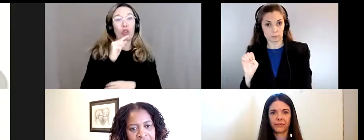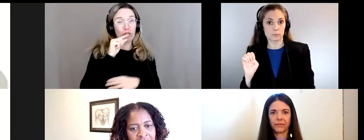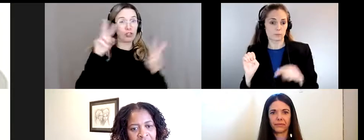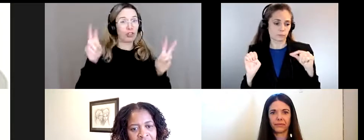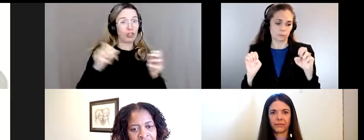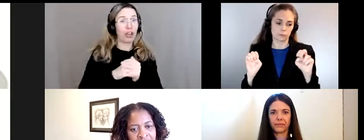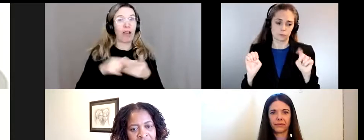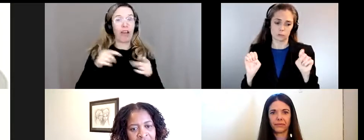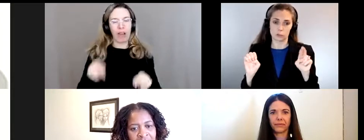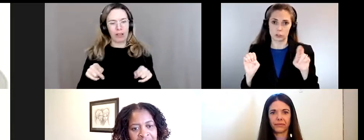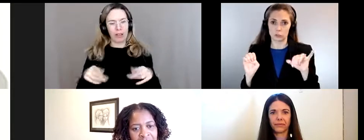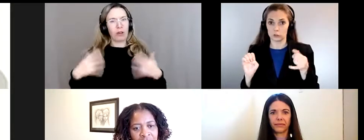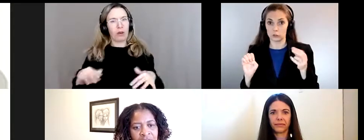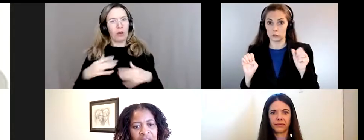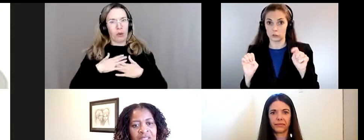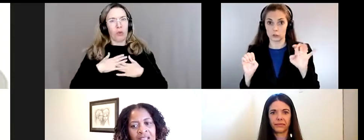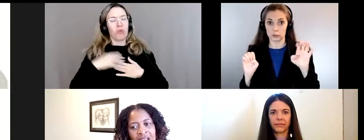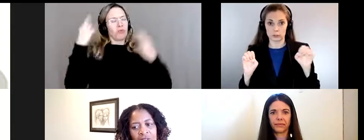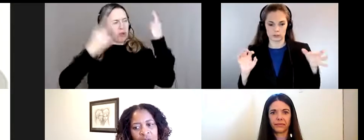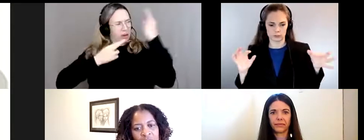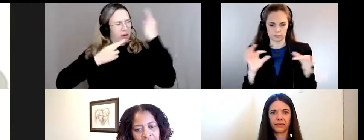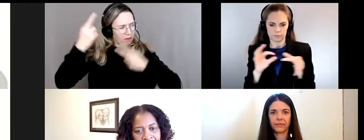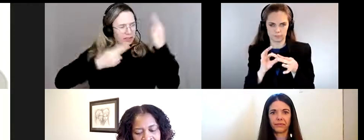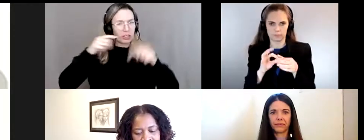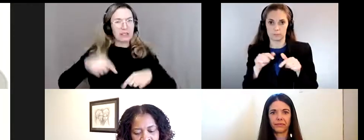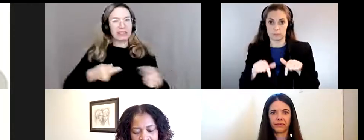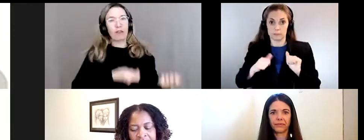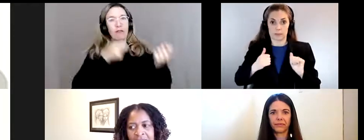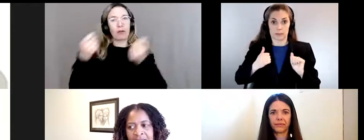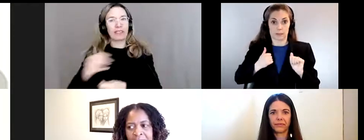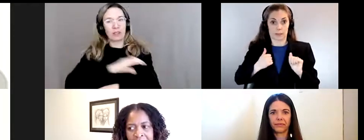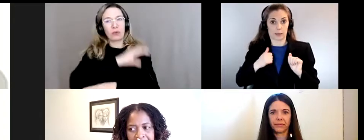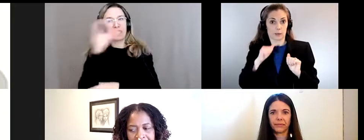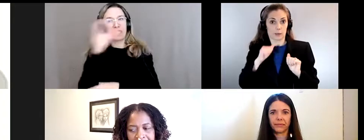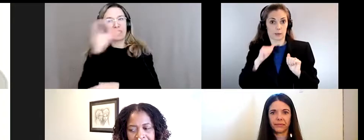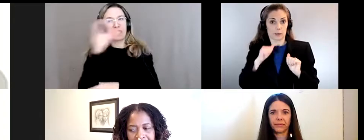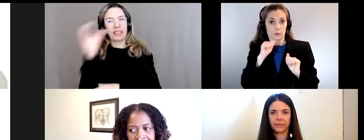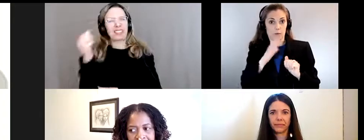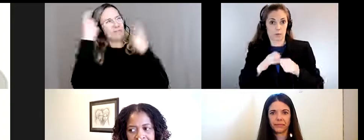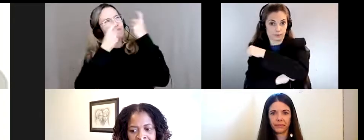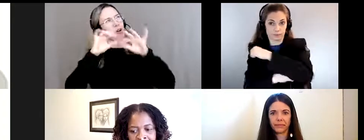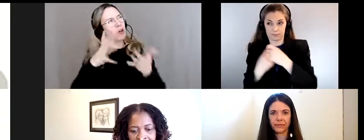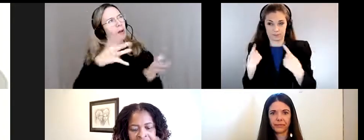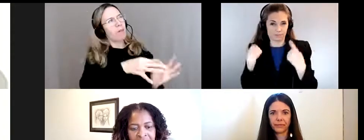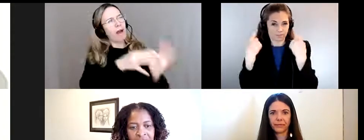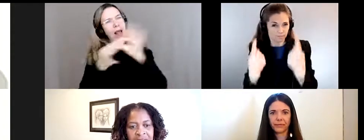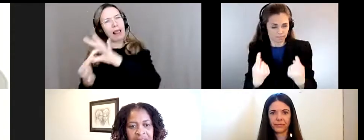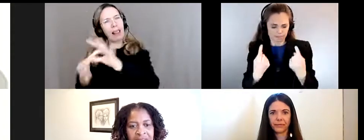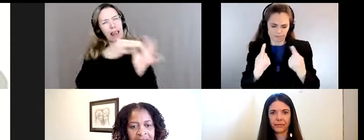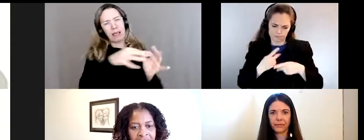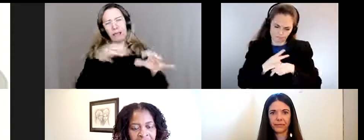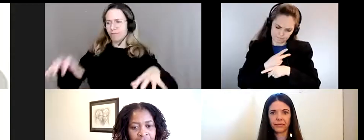C'est un domaine auquel nous réfléchissons à la Fondation canadienne des femmes. Comment faire le lien entre ces deux